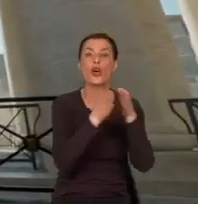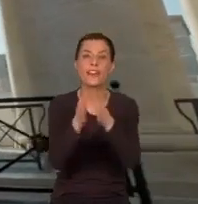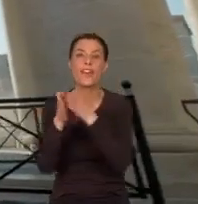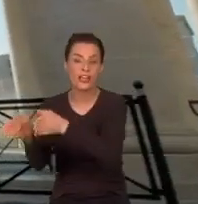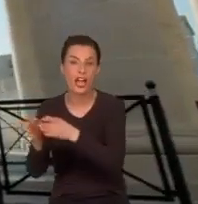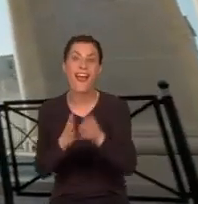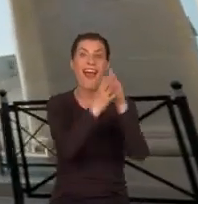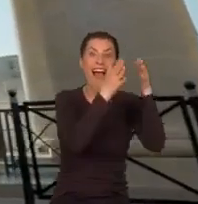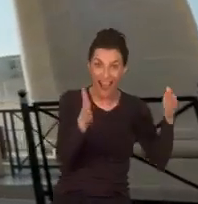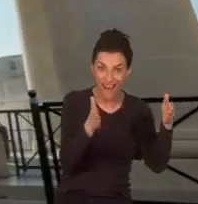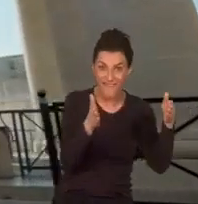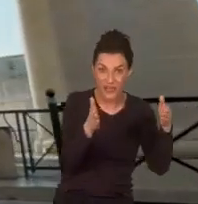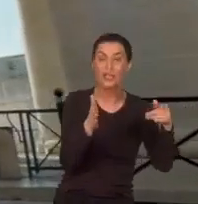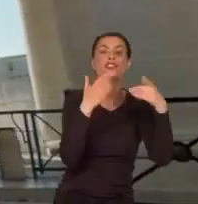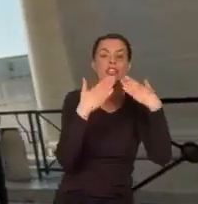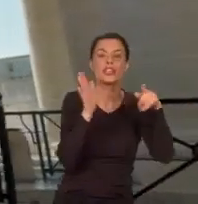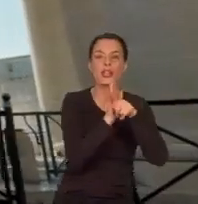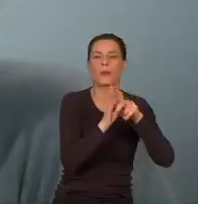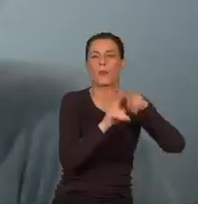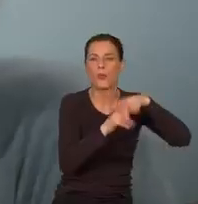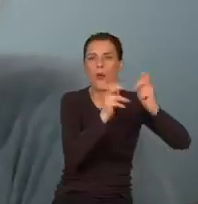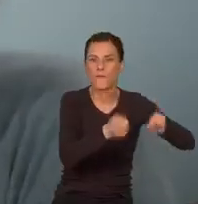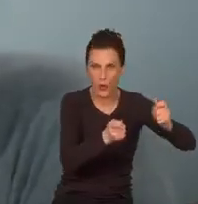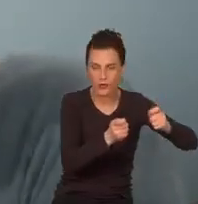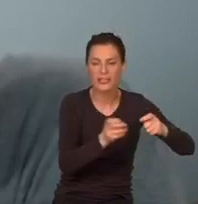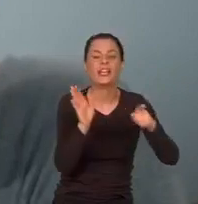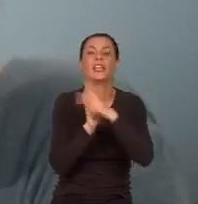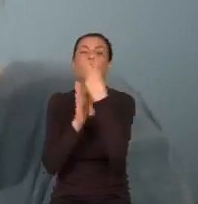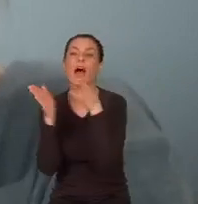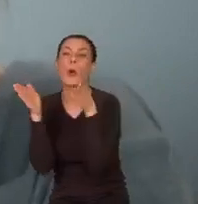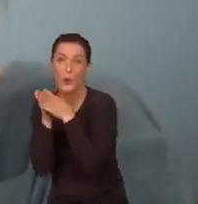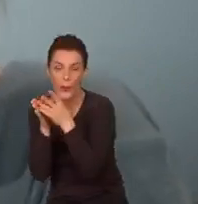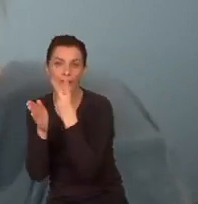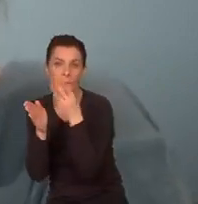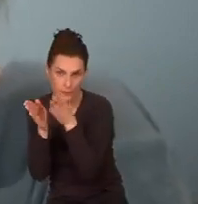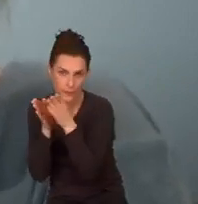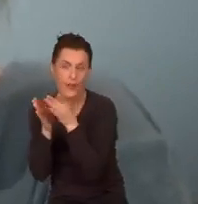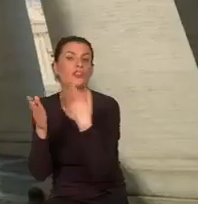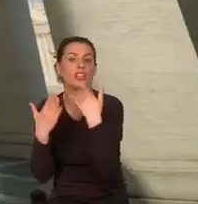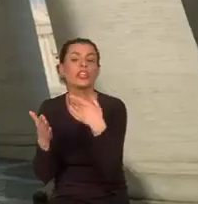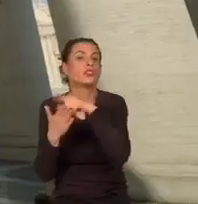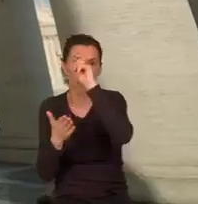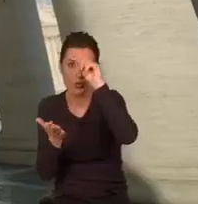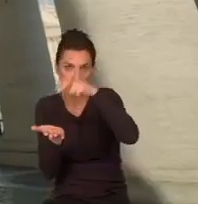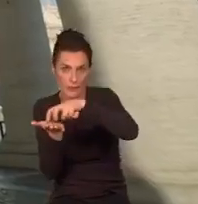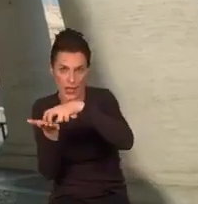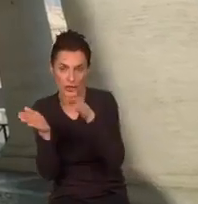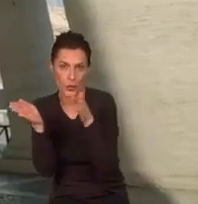Wszerszy środkowy, który pozwalał na przejazd wozów i dwa węższe po bokach dla pieszych.